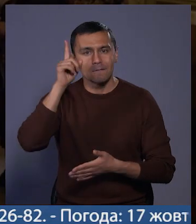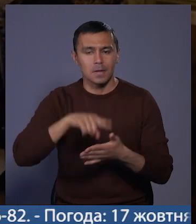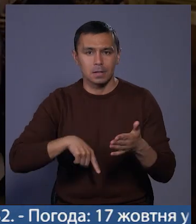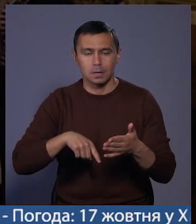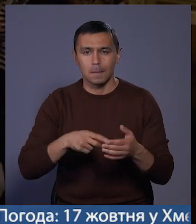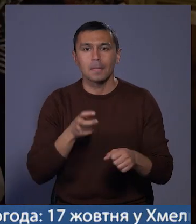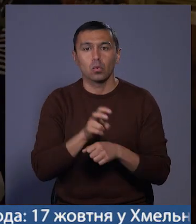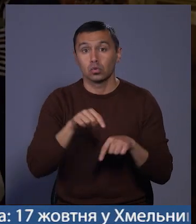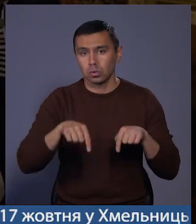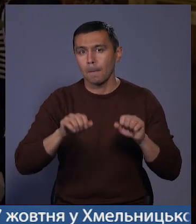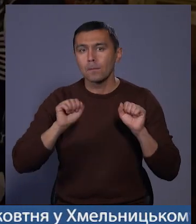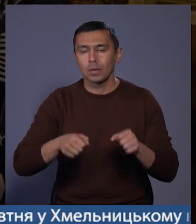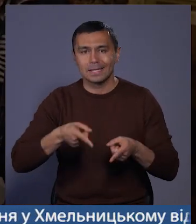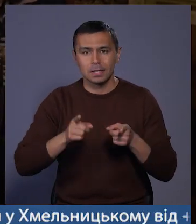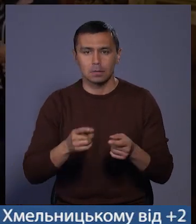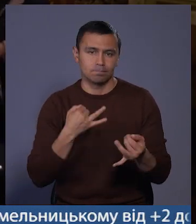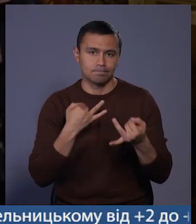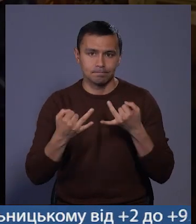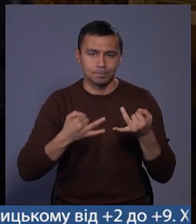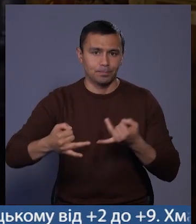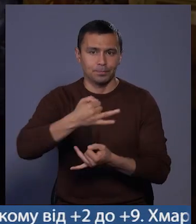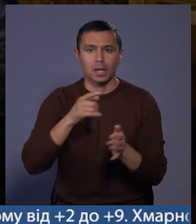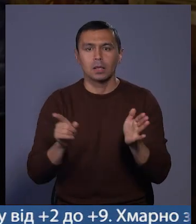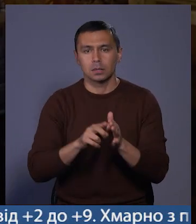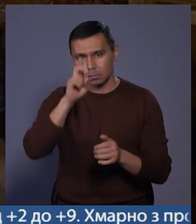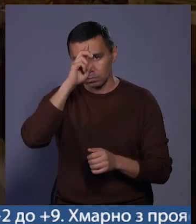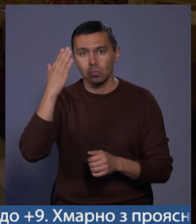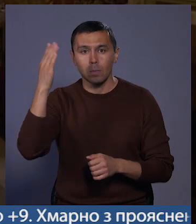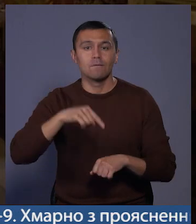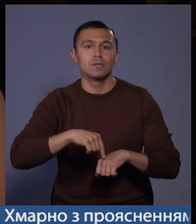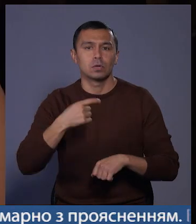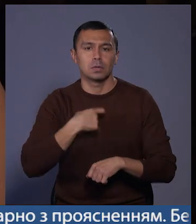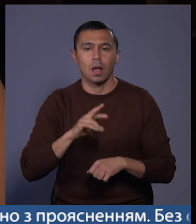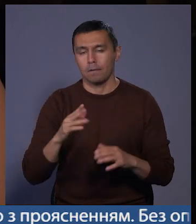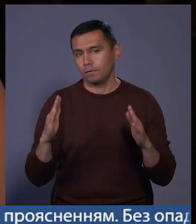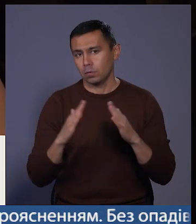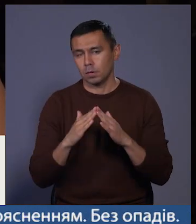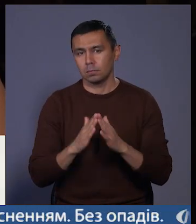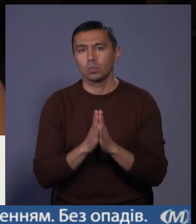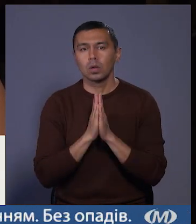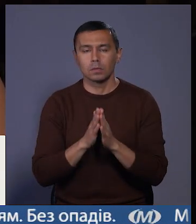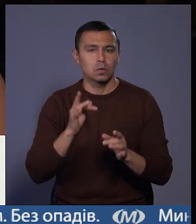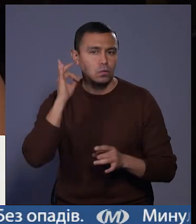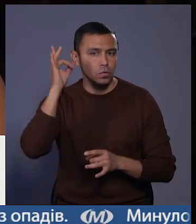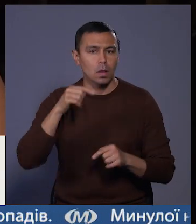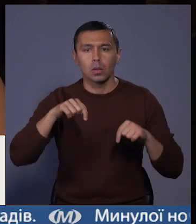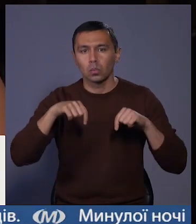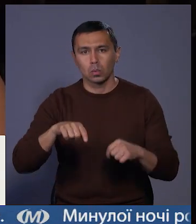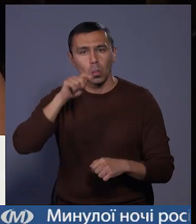приходяши сюди, могли дійсно поспілкуватися з Богом і відчути себе як дома. Молитва Котра звучала тут